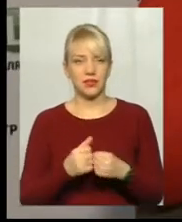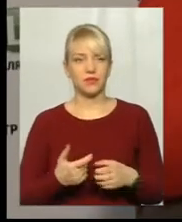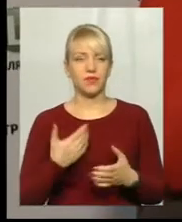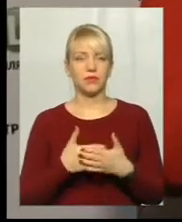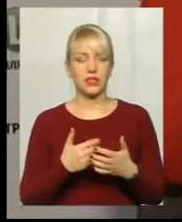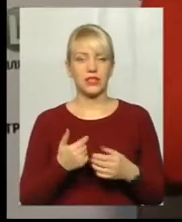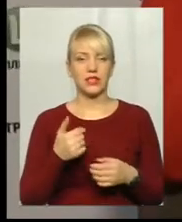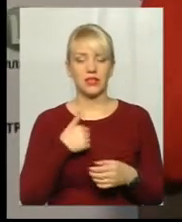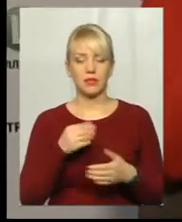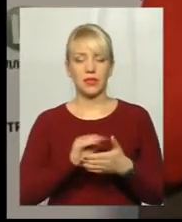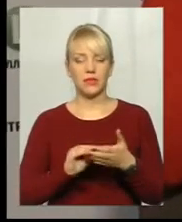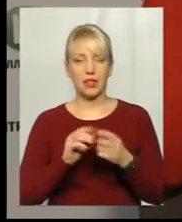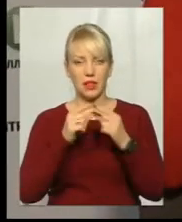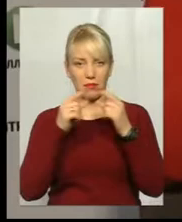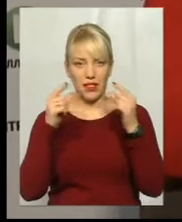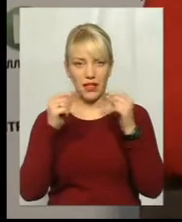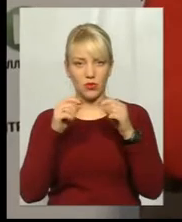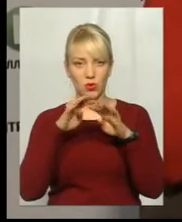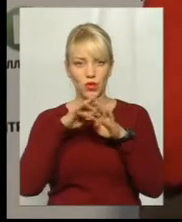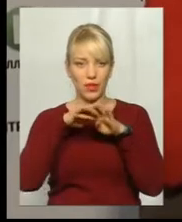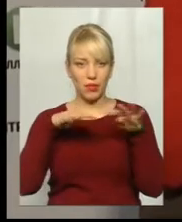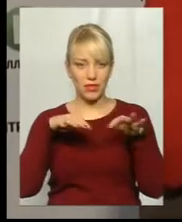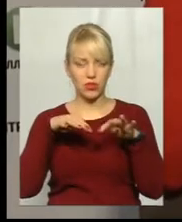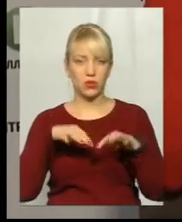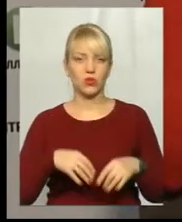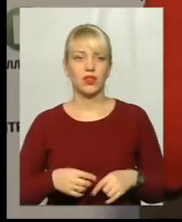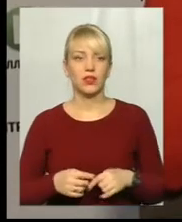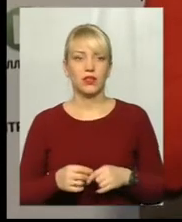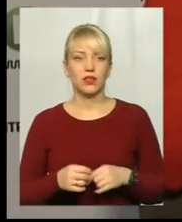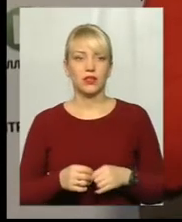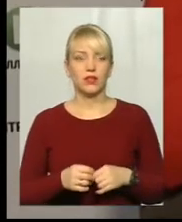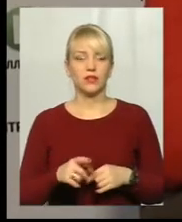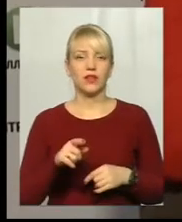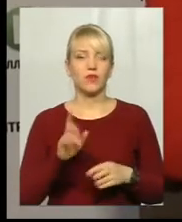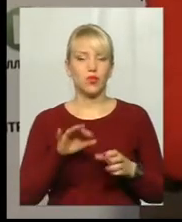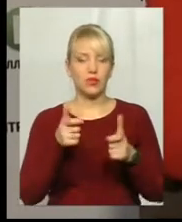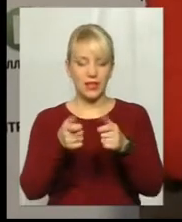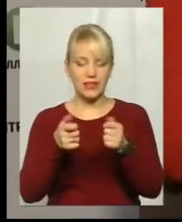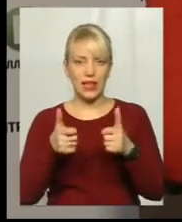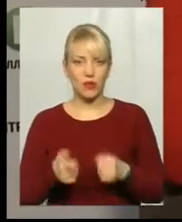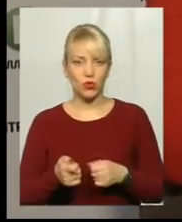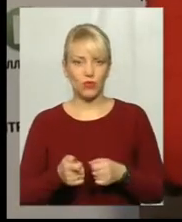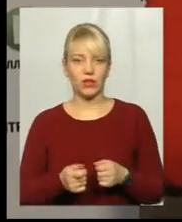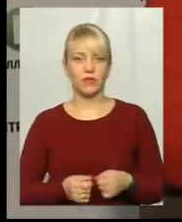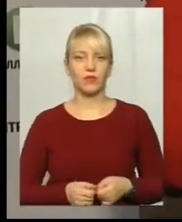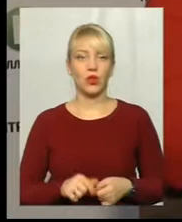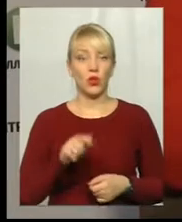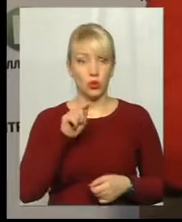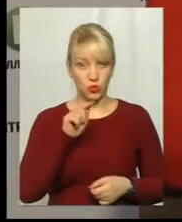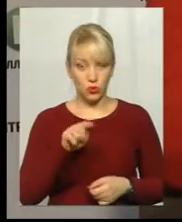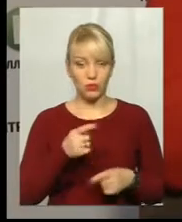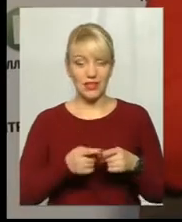би написала маленьку отаку табличечку. Можна навіть її заламінувати. Тобі це дійсно